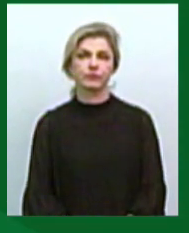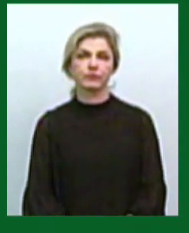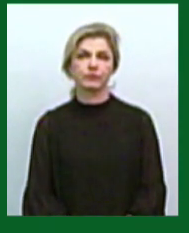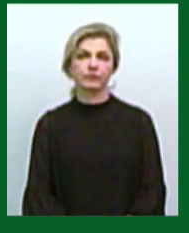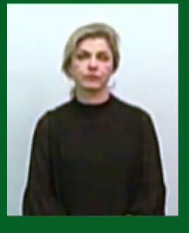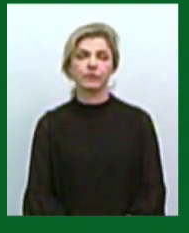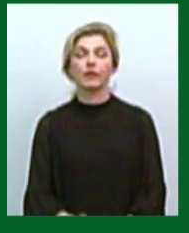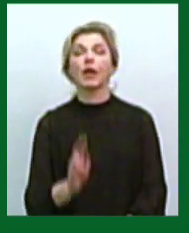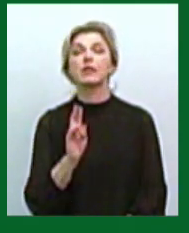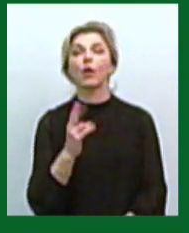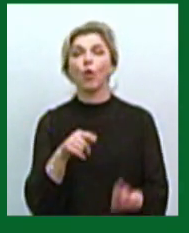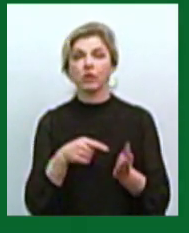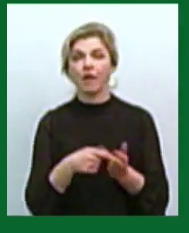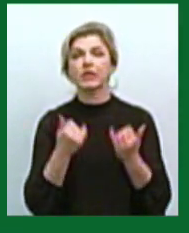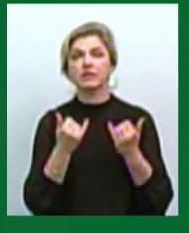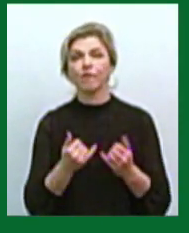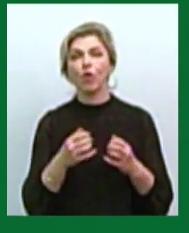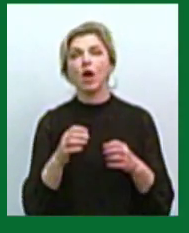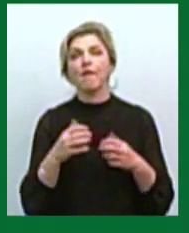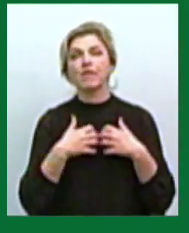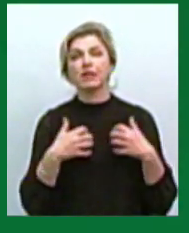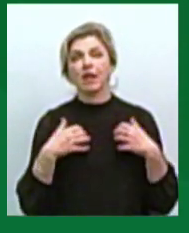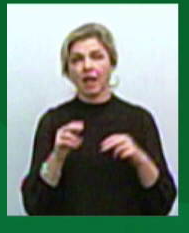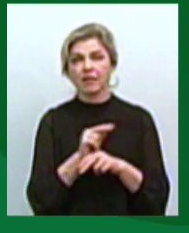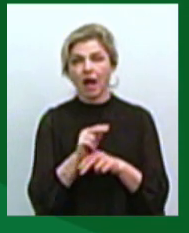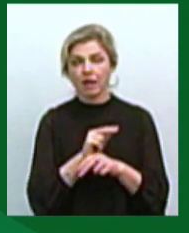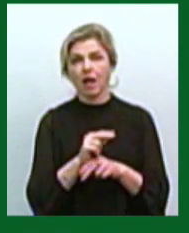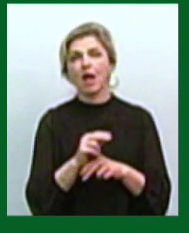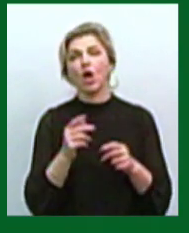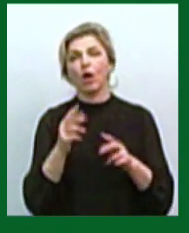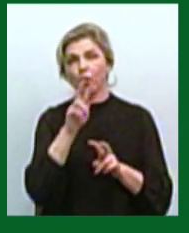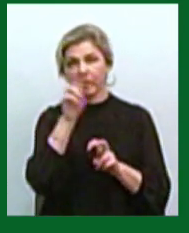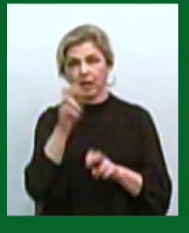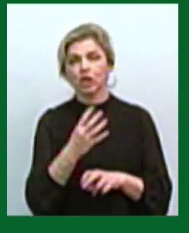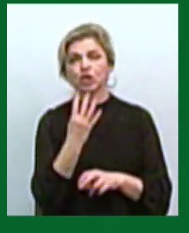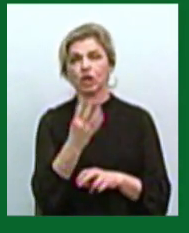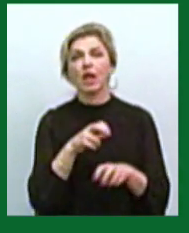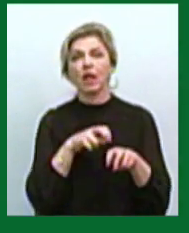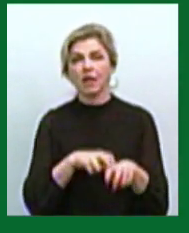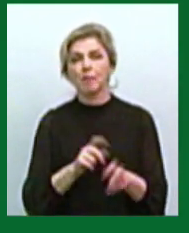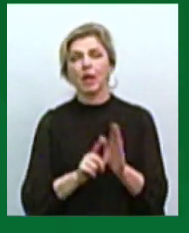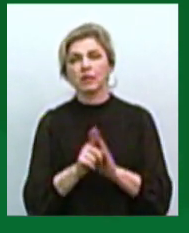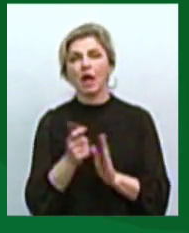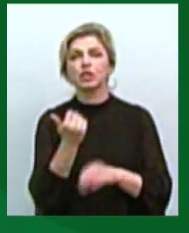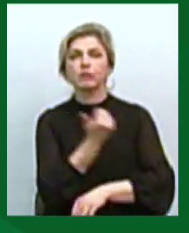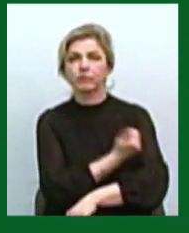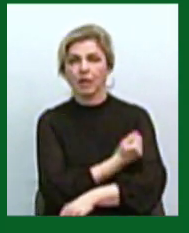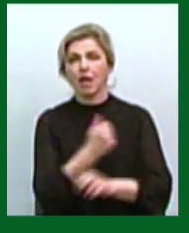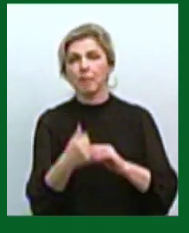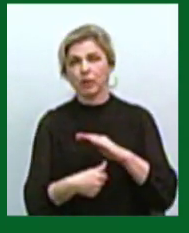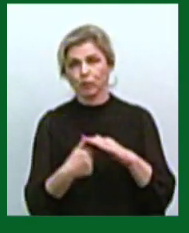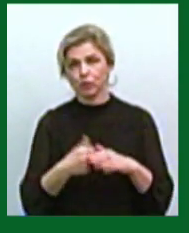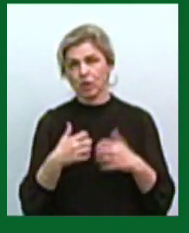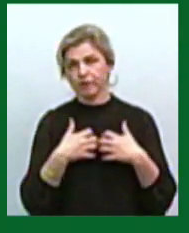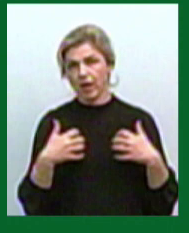Миколаїві сьогодні ветеринари товариства з обмеженою відповідальністю «Чотирилапи» розпочали стерилізувати безпритульних тварин.